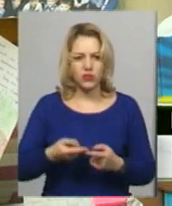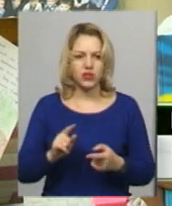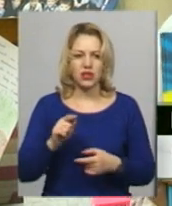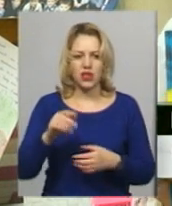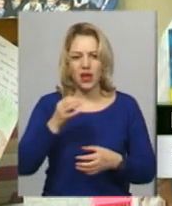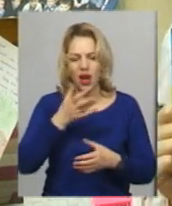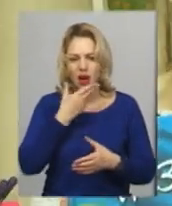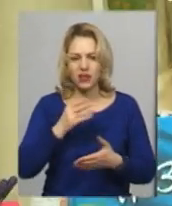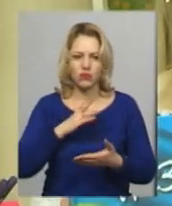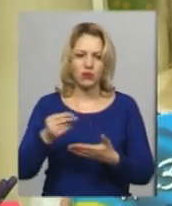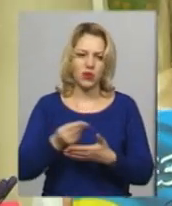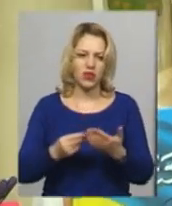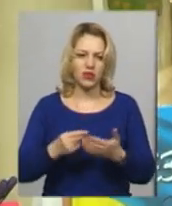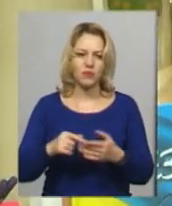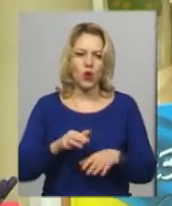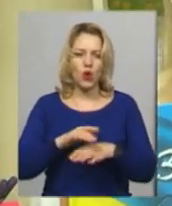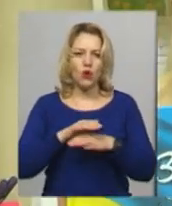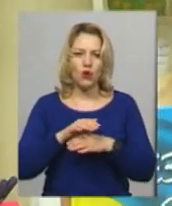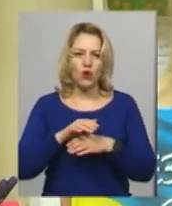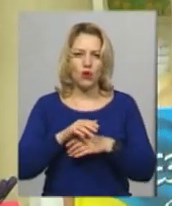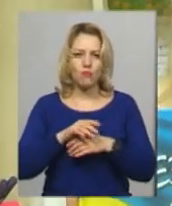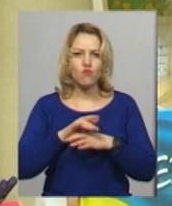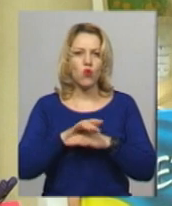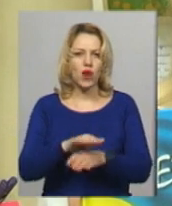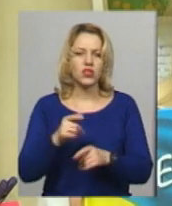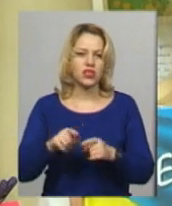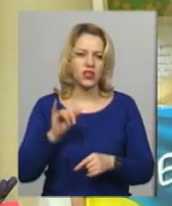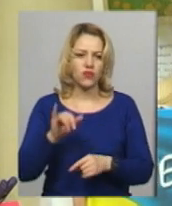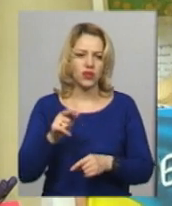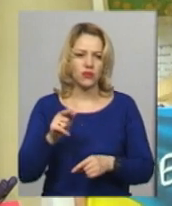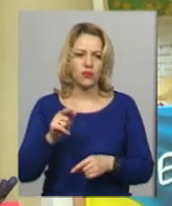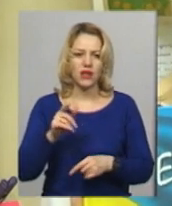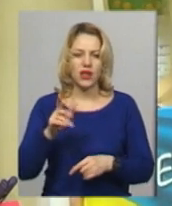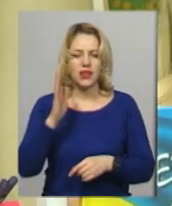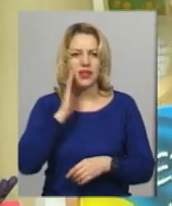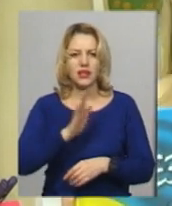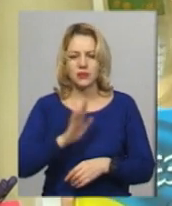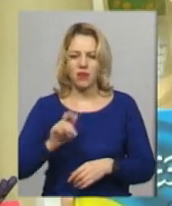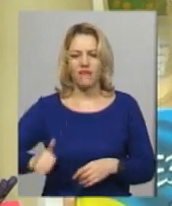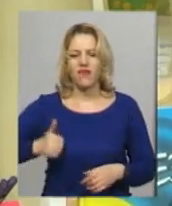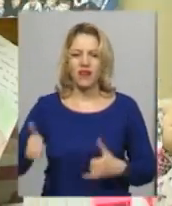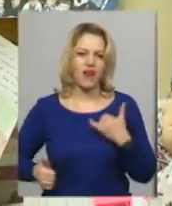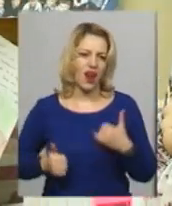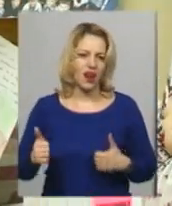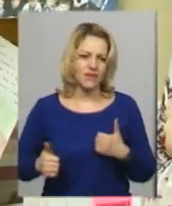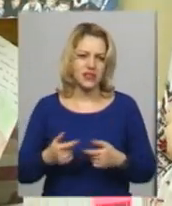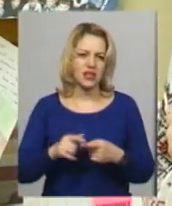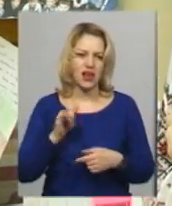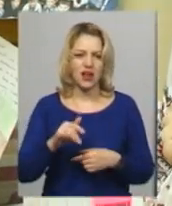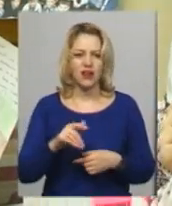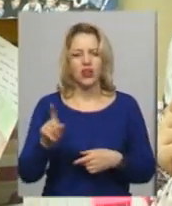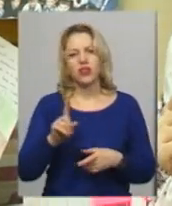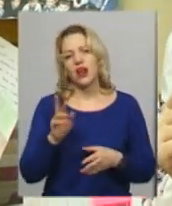були гарні. Мураж, він був гарний, він не спав, він вихвалявся. Тому що він